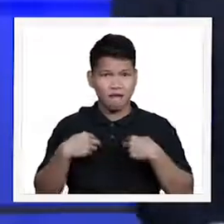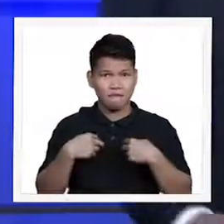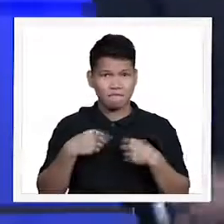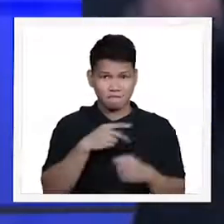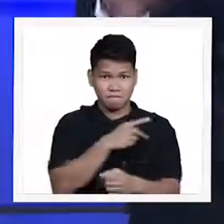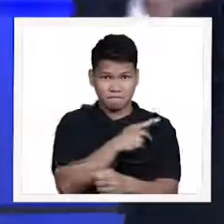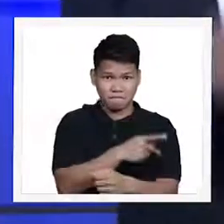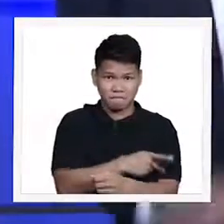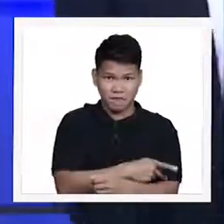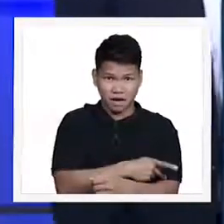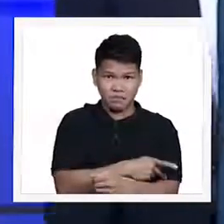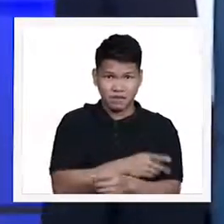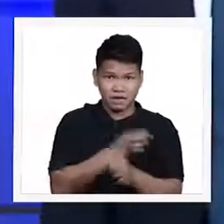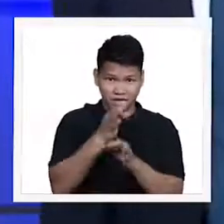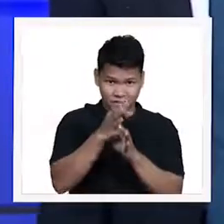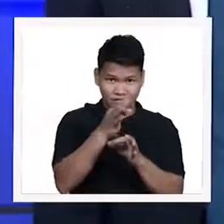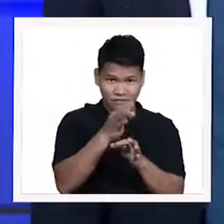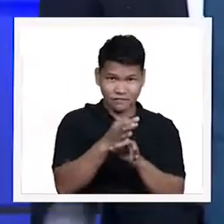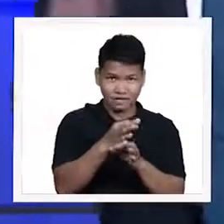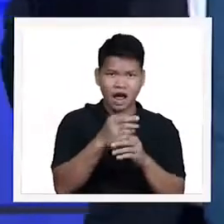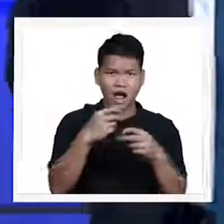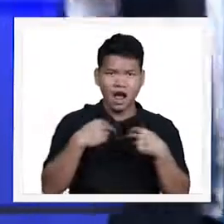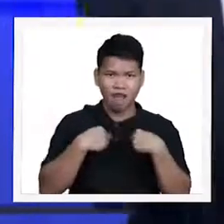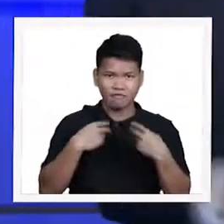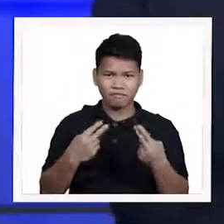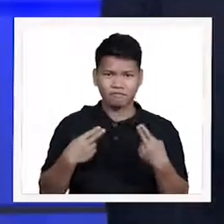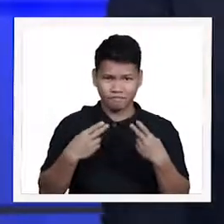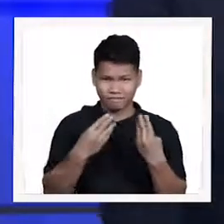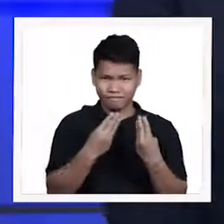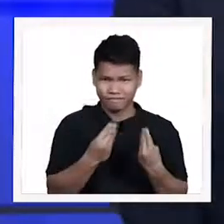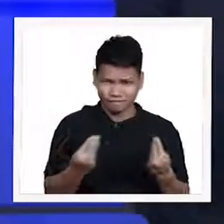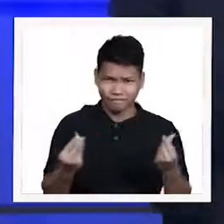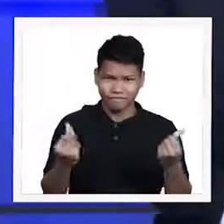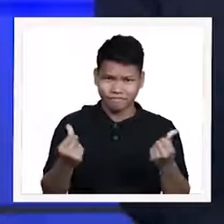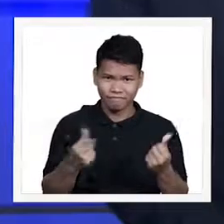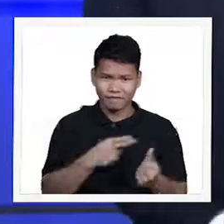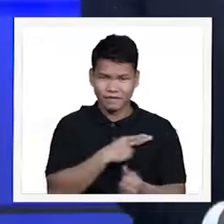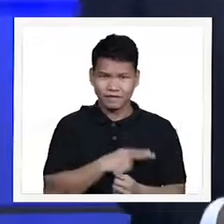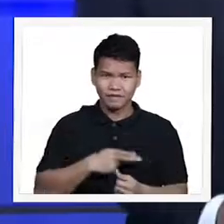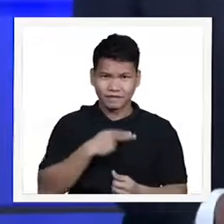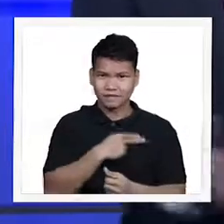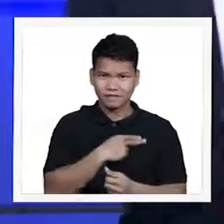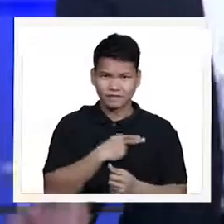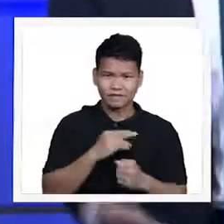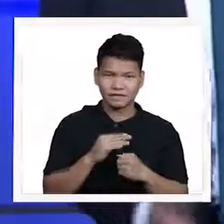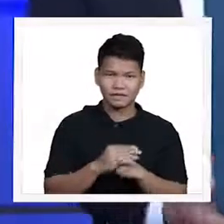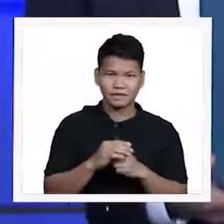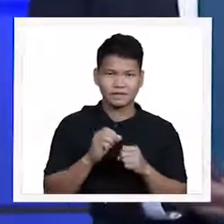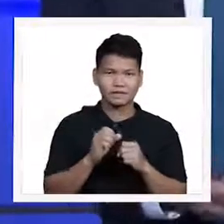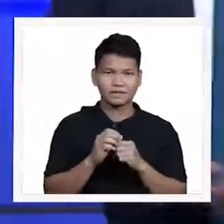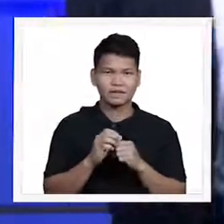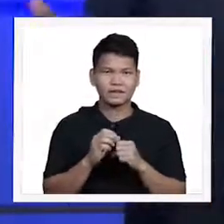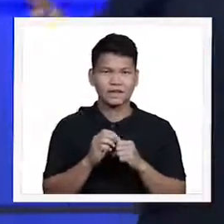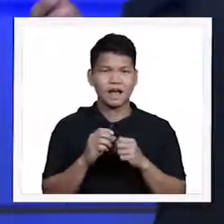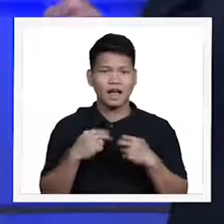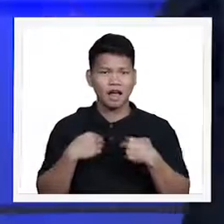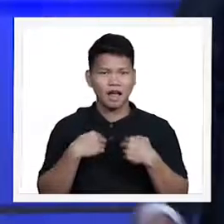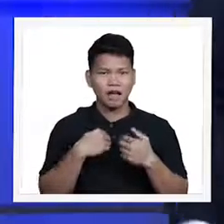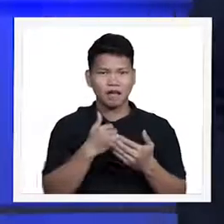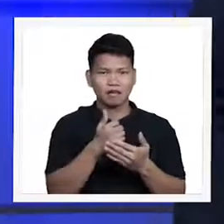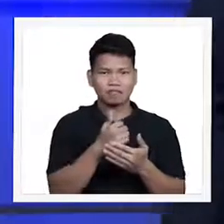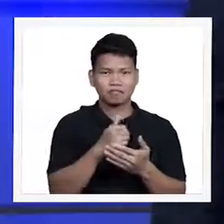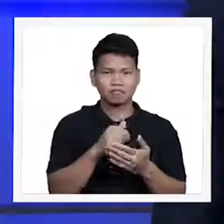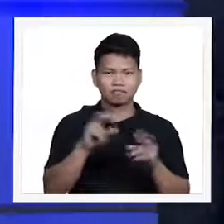sa ating pananampalataya. The healing power of faith. Kaya nga't ang isang author ay